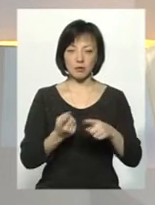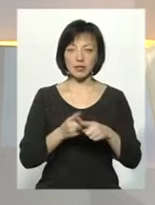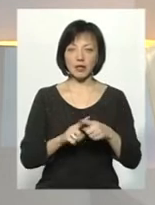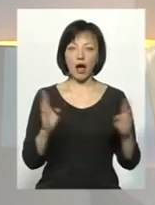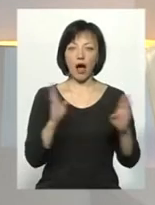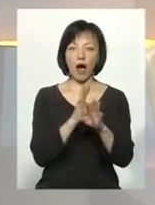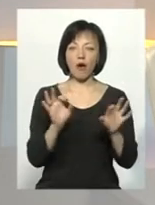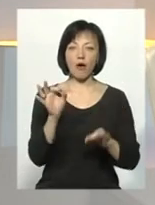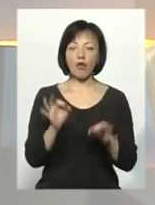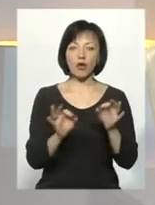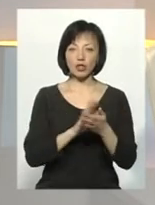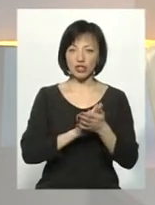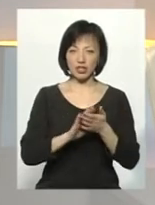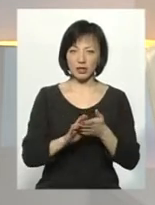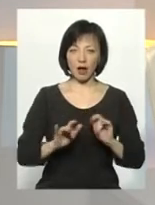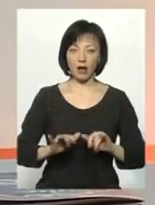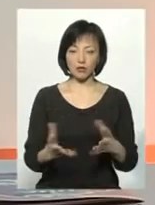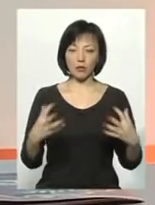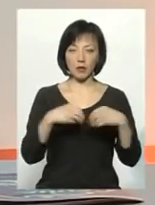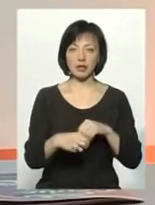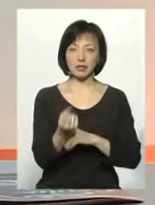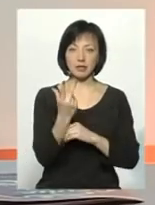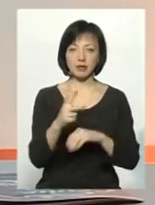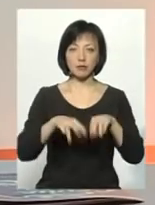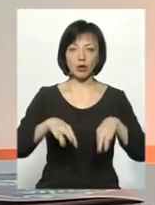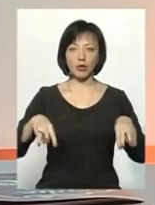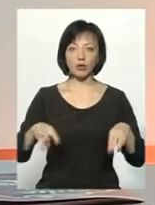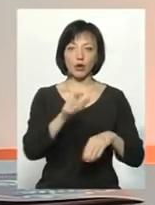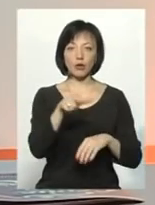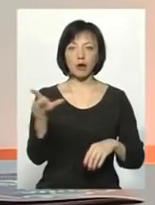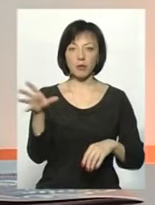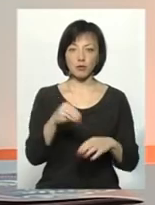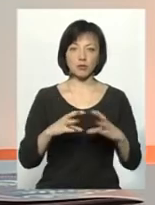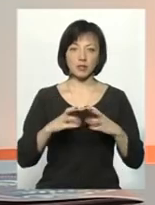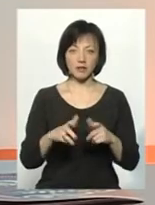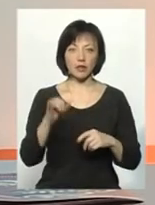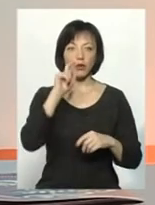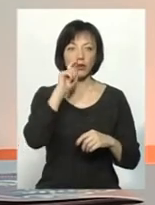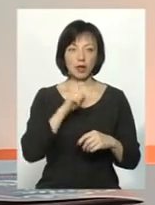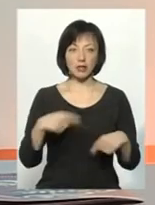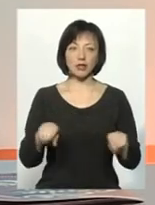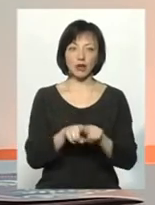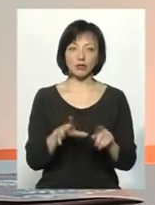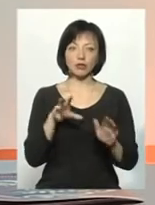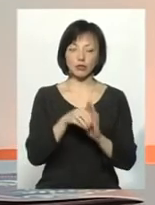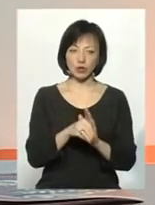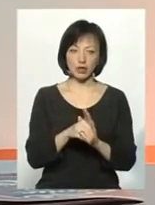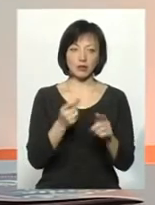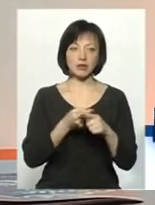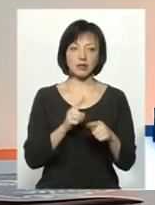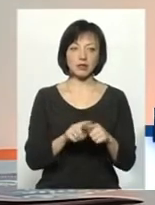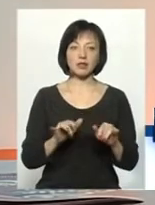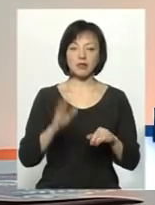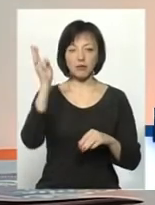екологічна акція. Вона об'єднує 13 мільйонів людей по всьому світу. І Україна також долучається до цієї